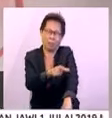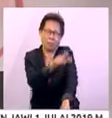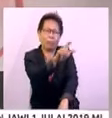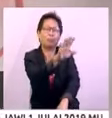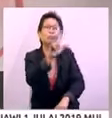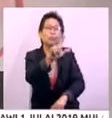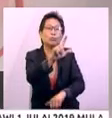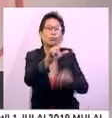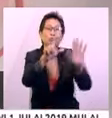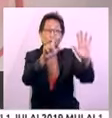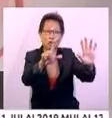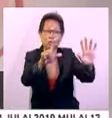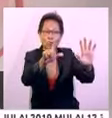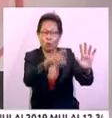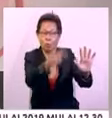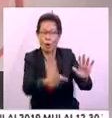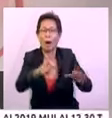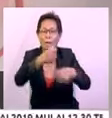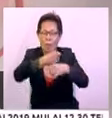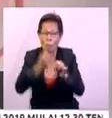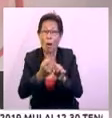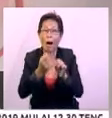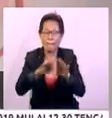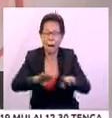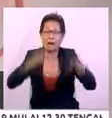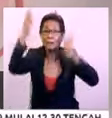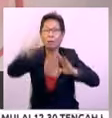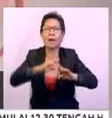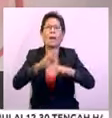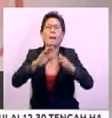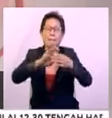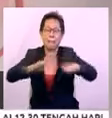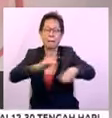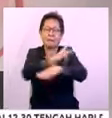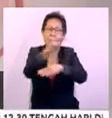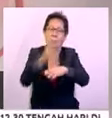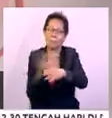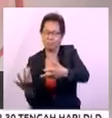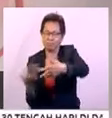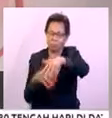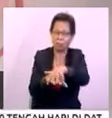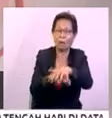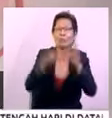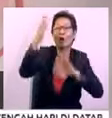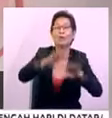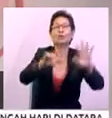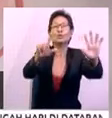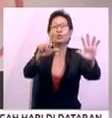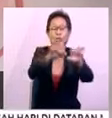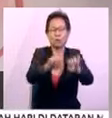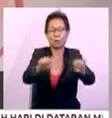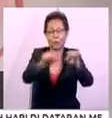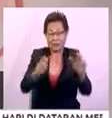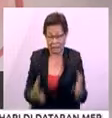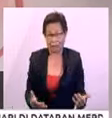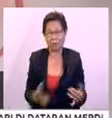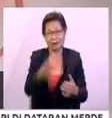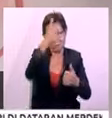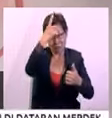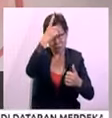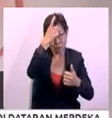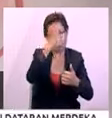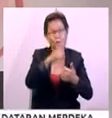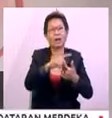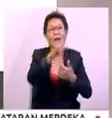membina bahasa Malaysia sebagai bahasa kebangsaan yang menyatu padukan negara. Tujuh sastrawan negara ketika ini ialah Datuk